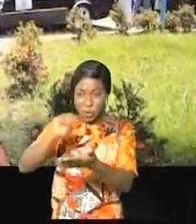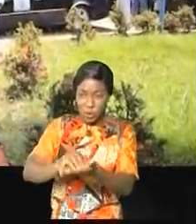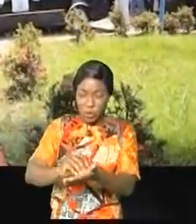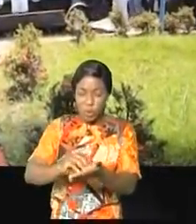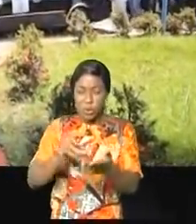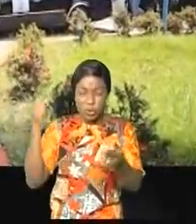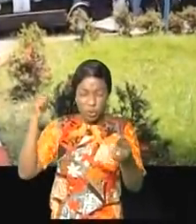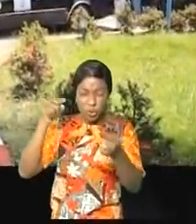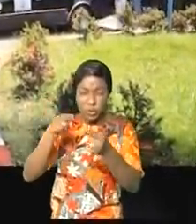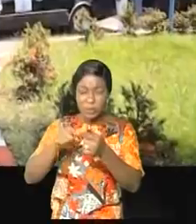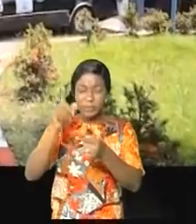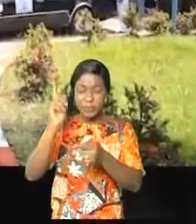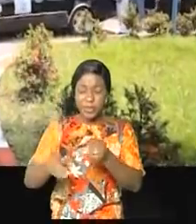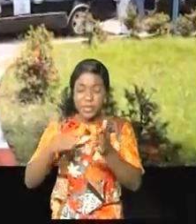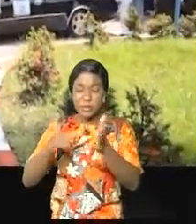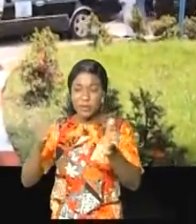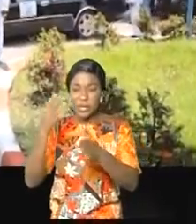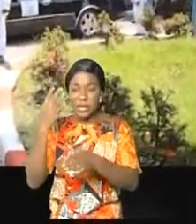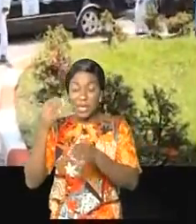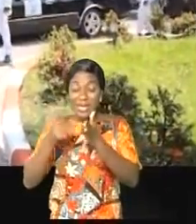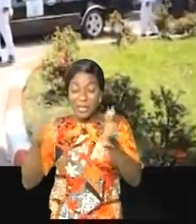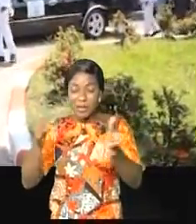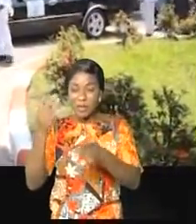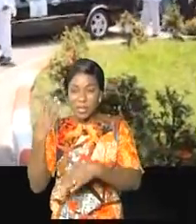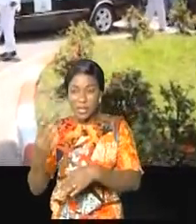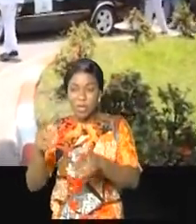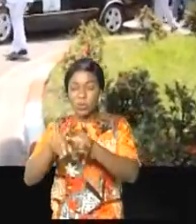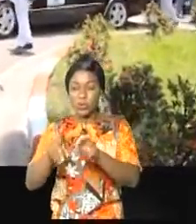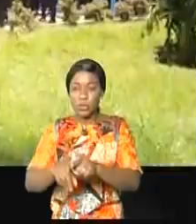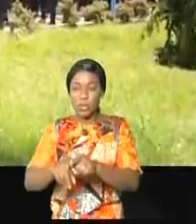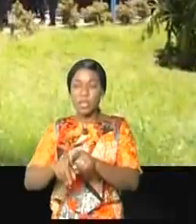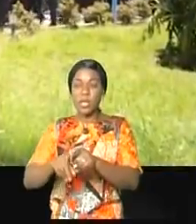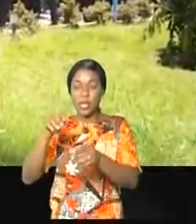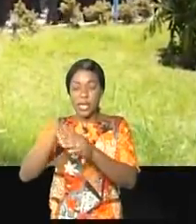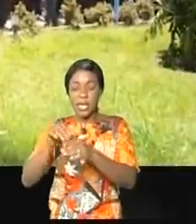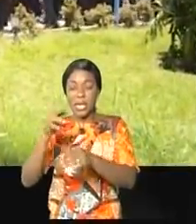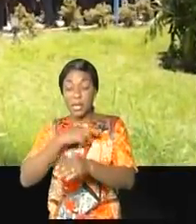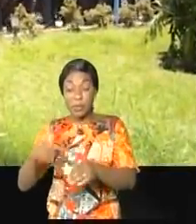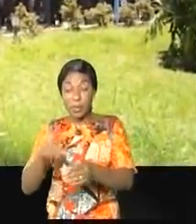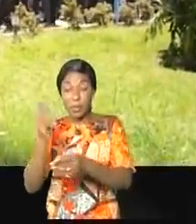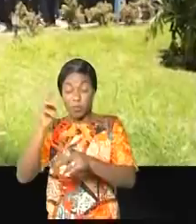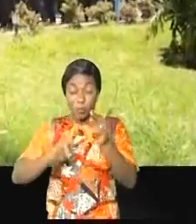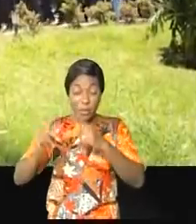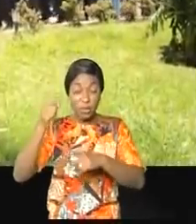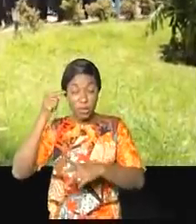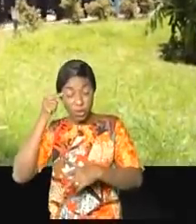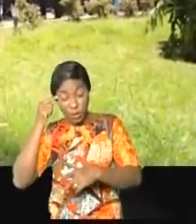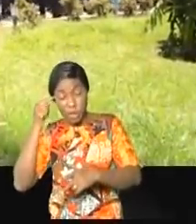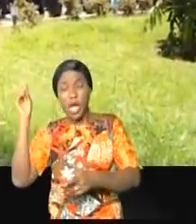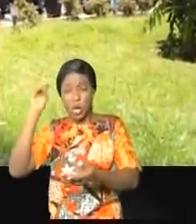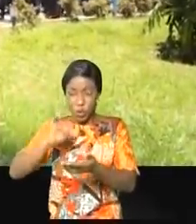1984, ensuite au Rwanda, en République populaire de Chine en 1992.